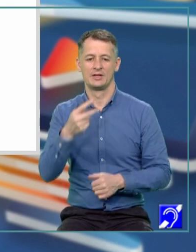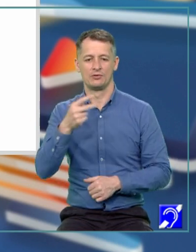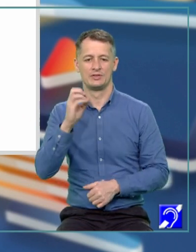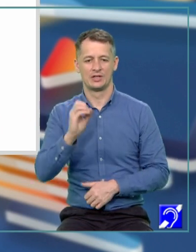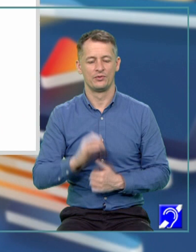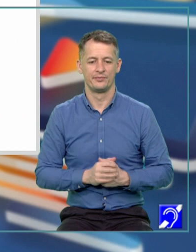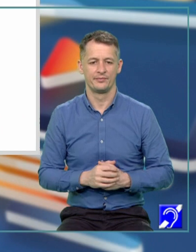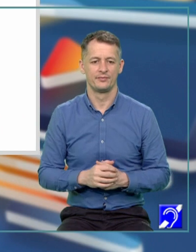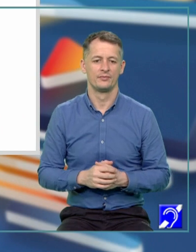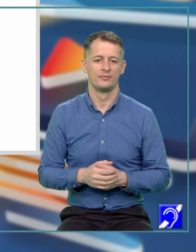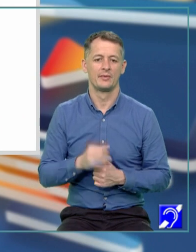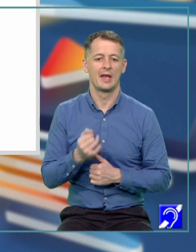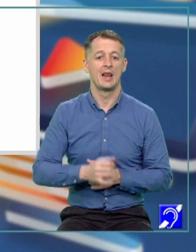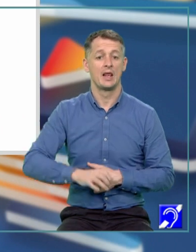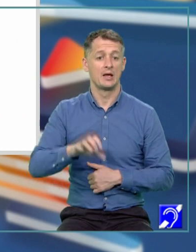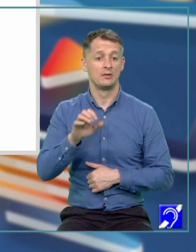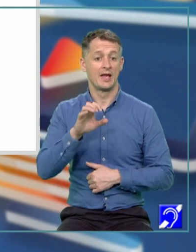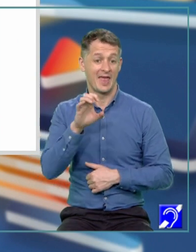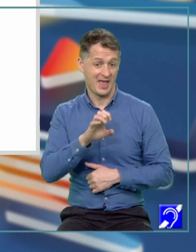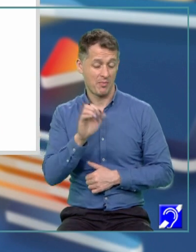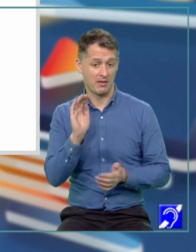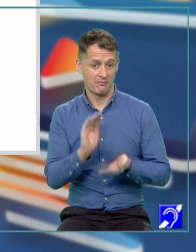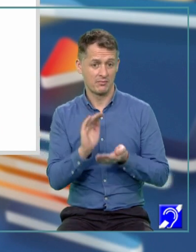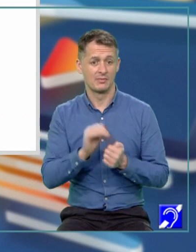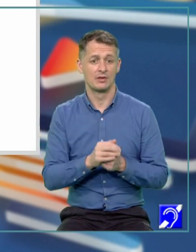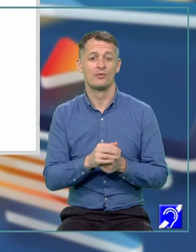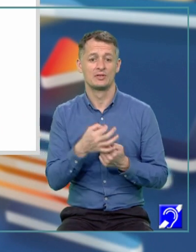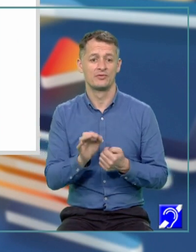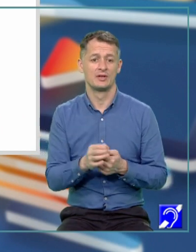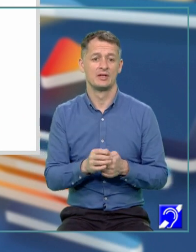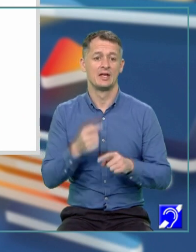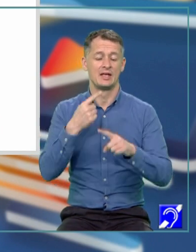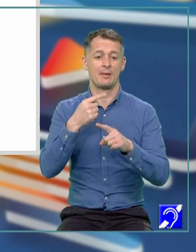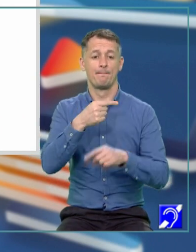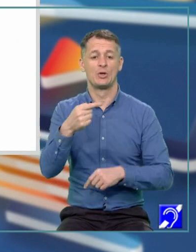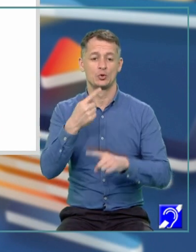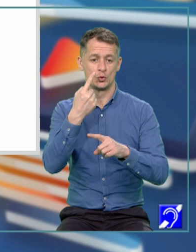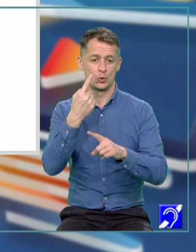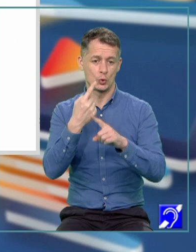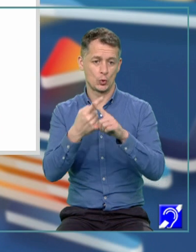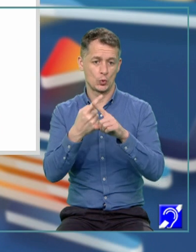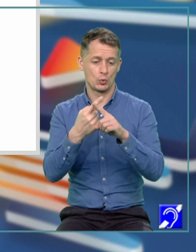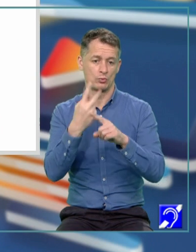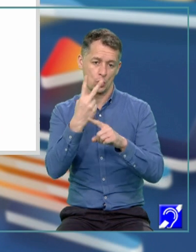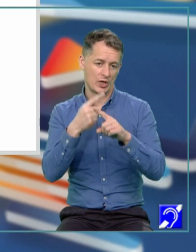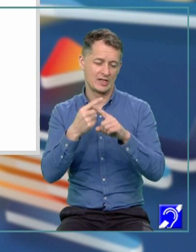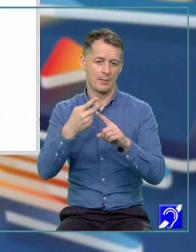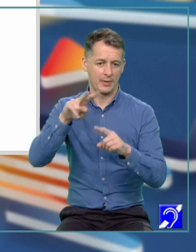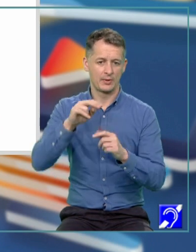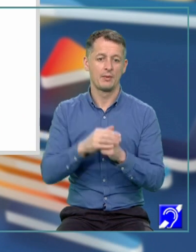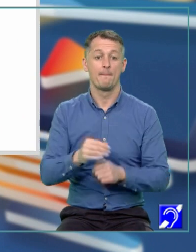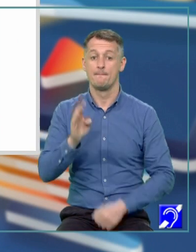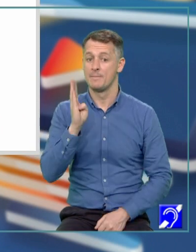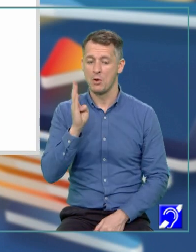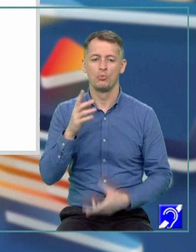Iar la E mic, vom avea X pătrat, va fi mulțit cu minus 2, deci va fi minus 2X pătrat, B-ul